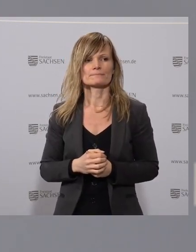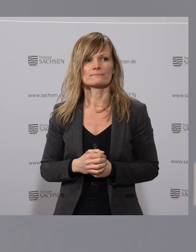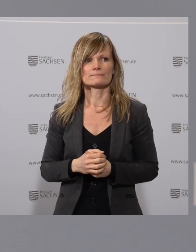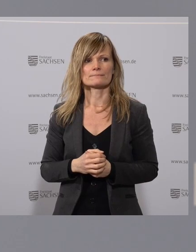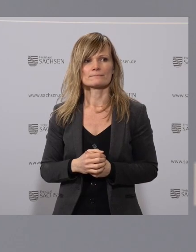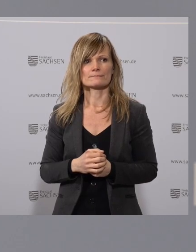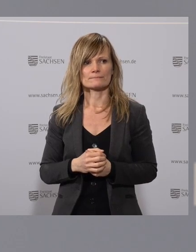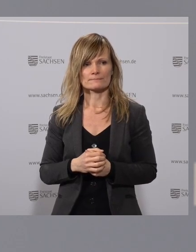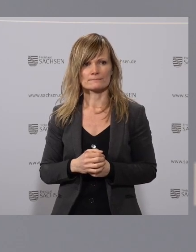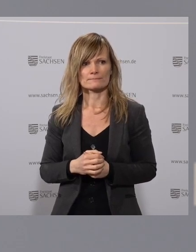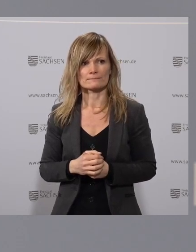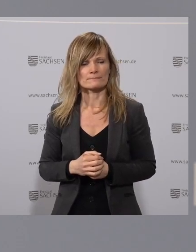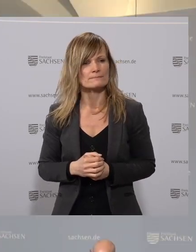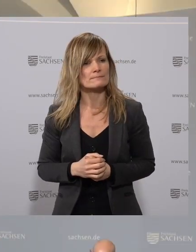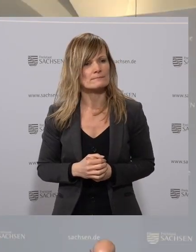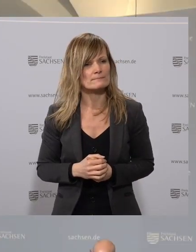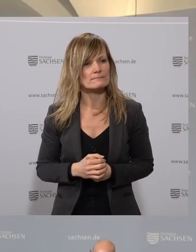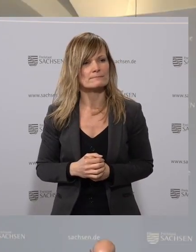Immer für kritische Nachfragen sind wir immer offen.